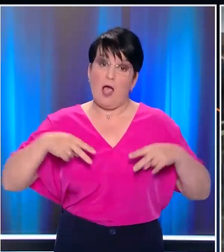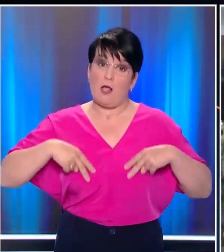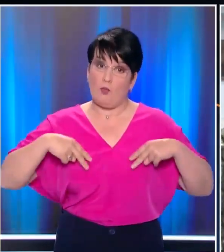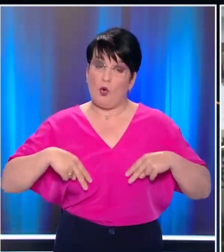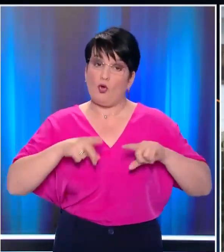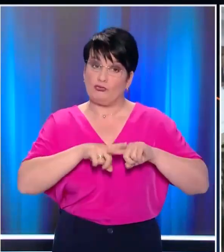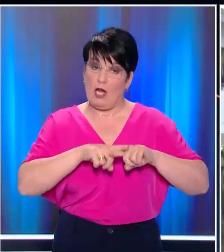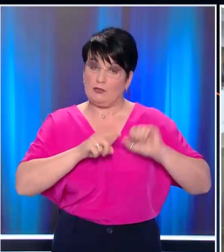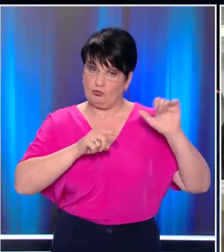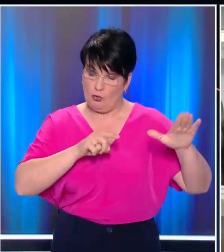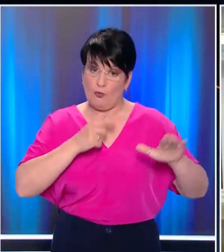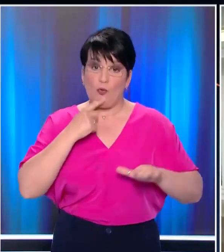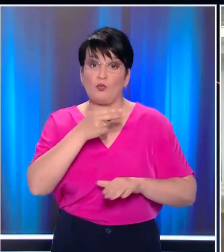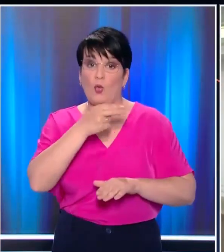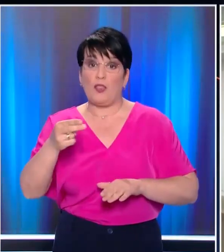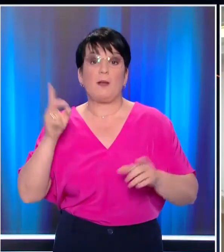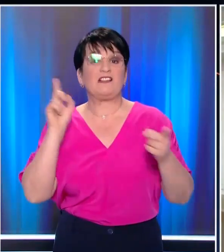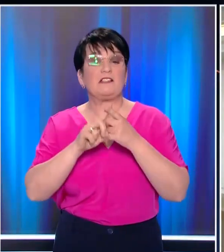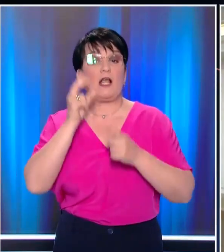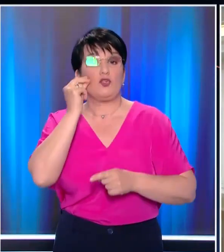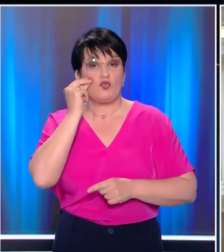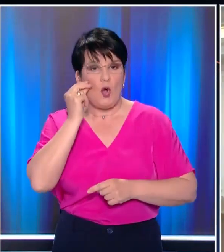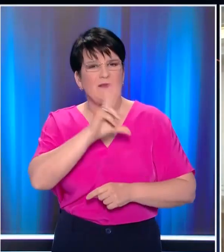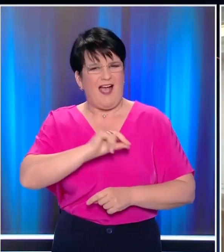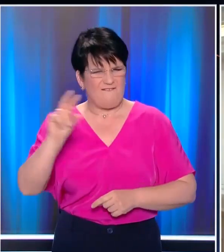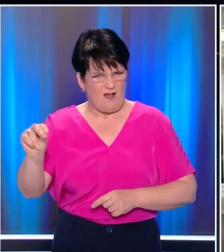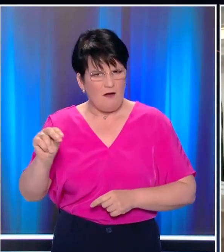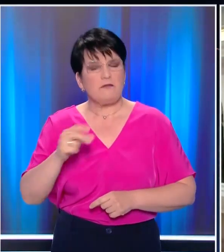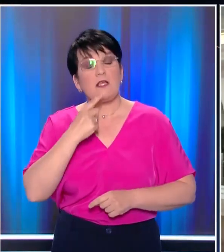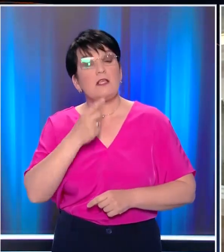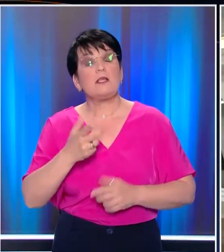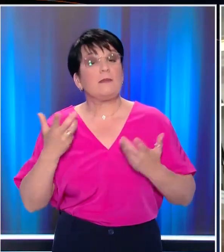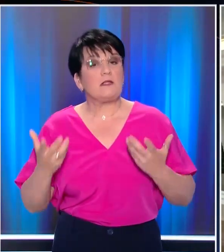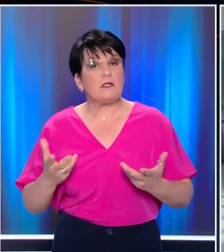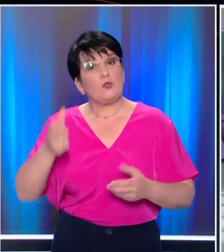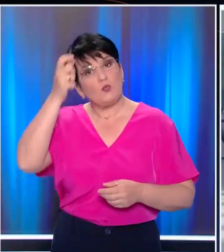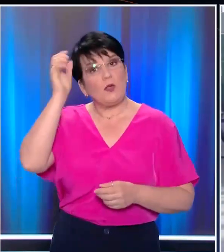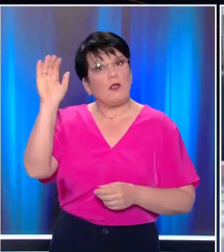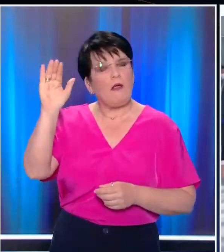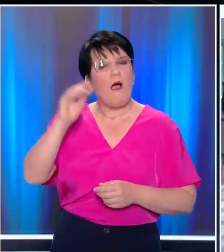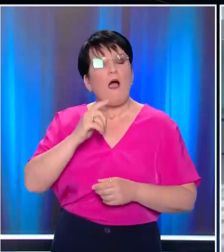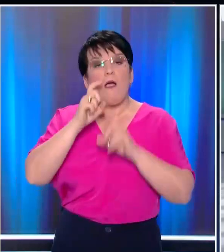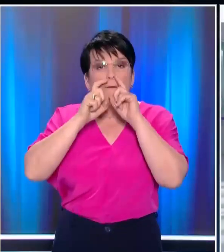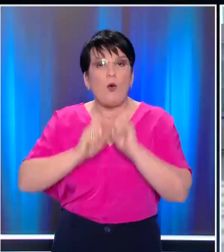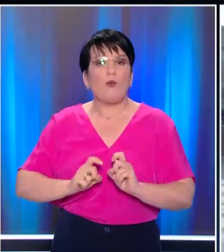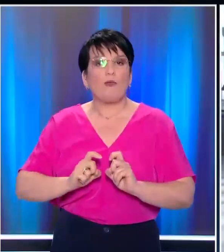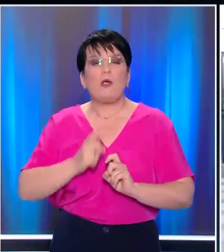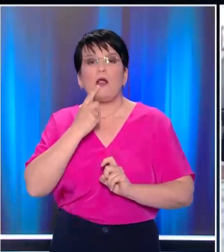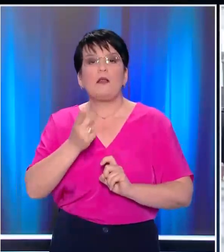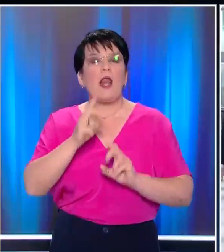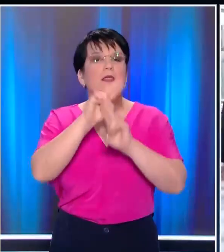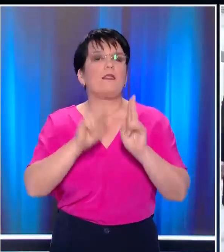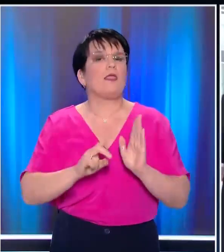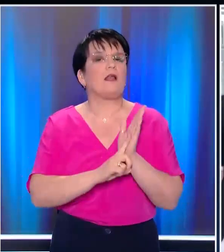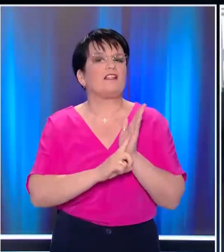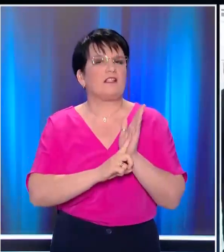Ο οποίος μετά τη συνάντησή του στα Σκόπια με τον ομολογό του Μπουγιάρος Μάνη Διεμήνησε στην Άγκυρα ότι είναι υποχρεωμένη να εφαρμόσει το διεθνές